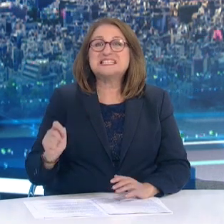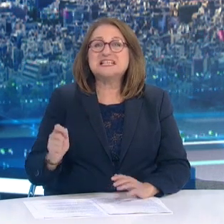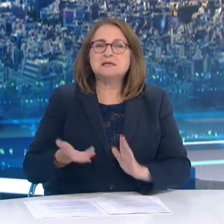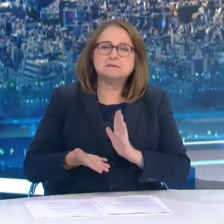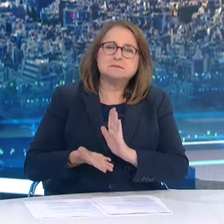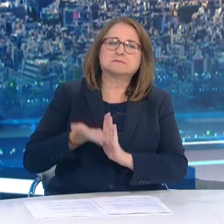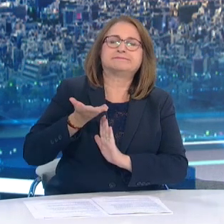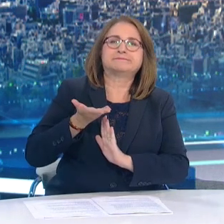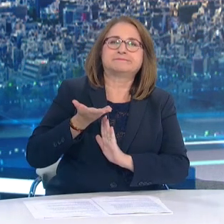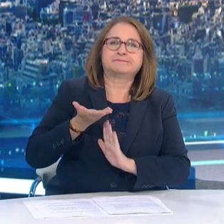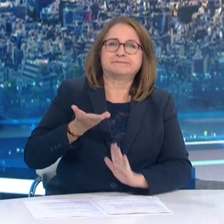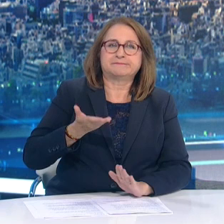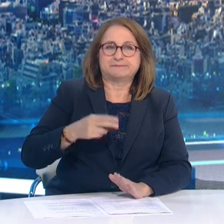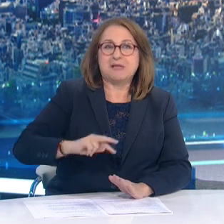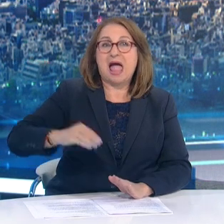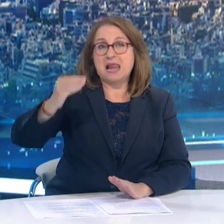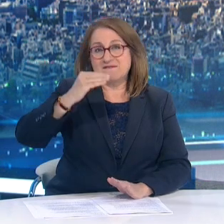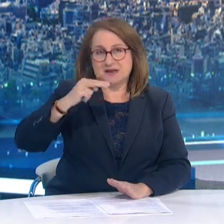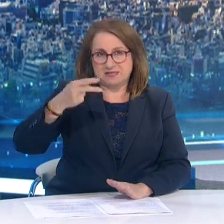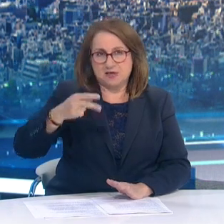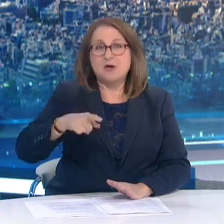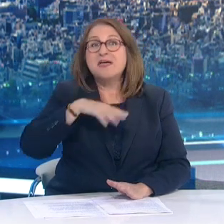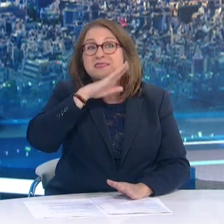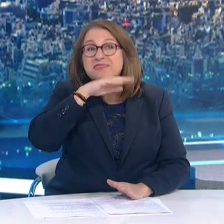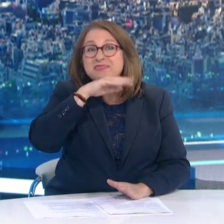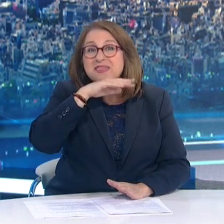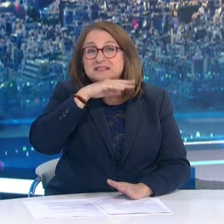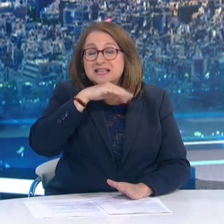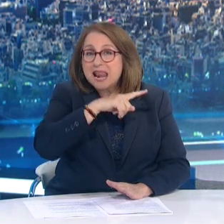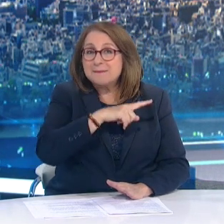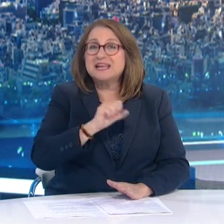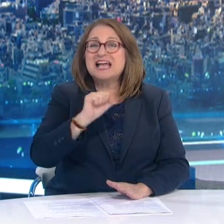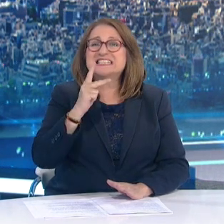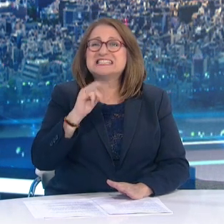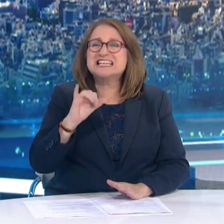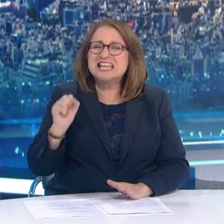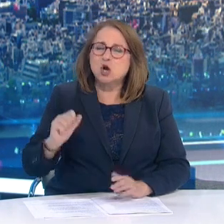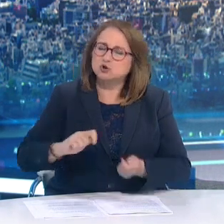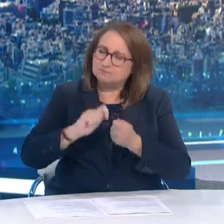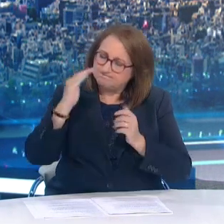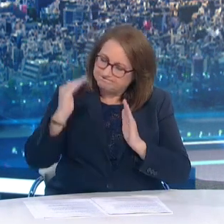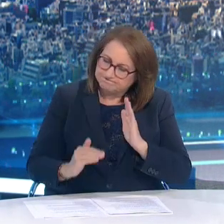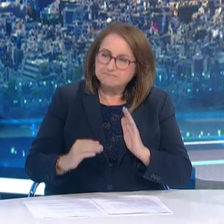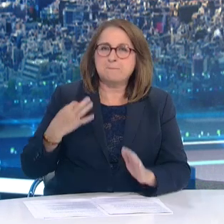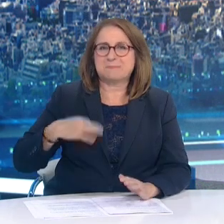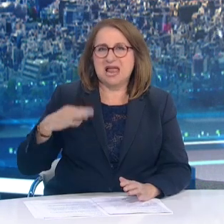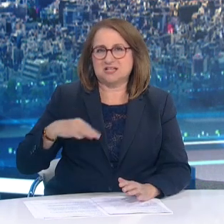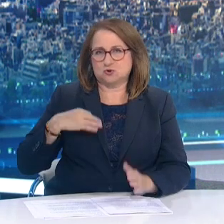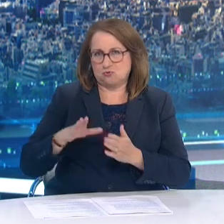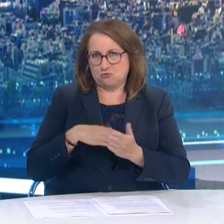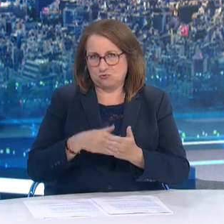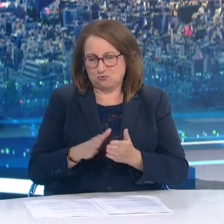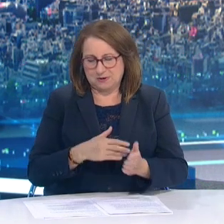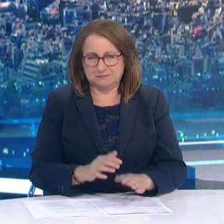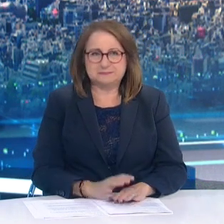Οι Δήμοι Σκύρου και Σαλαμίνας πέφτουν επίπεδο και μεταφέρονται στο επίπεδο 1 στο Πράσινο Στη συνέχεια θα ήθελα